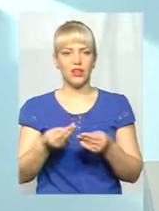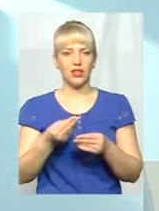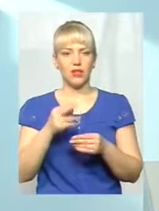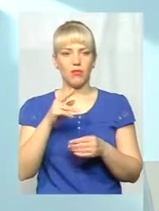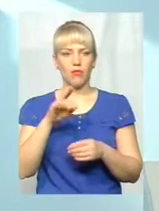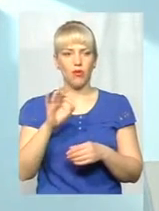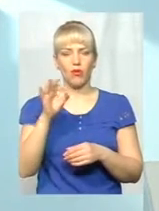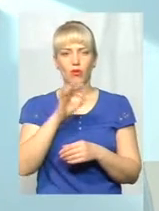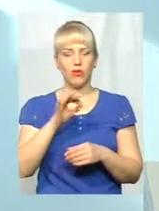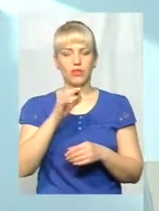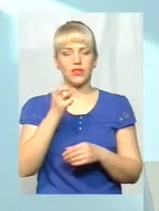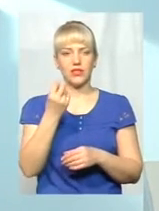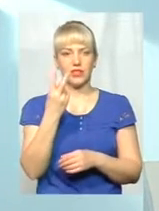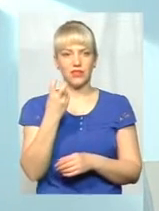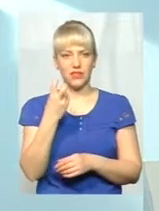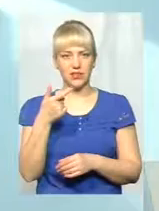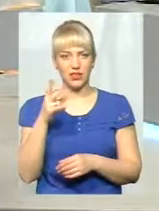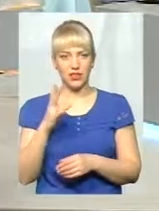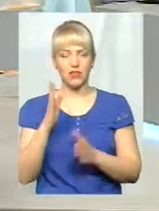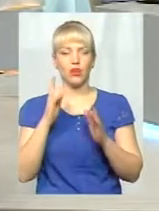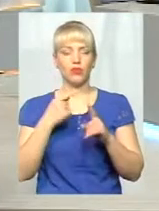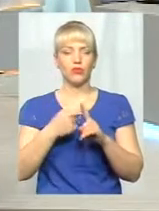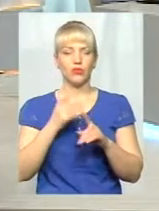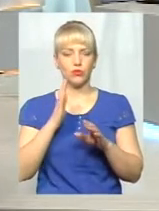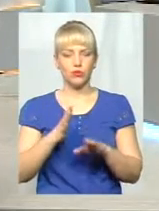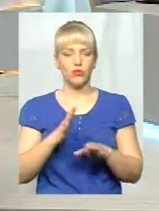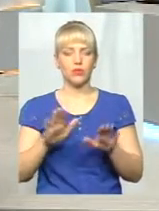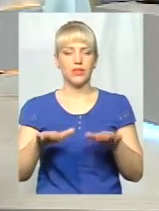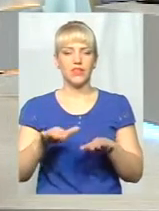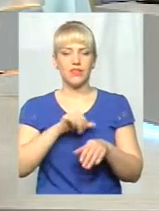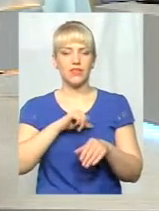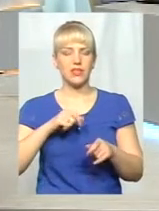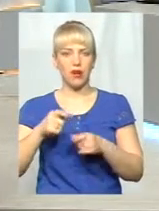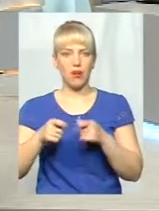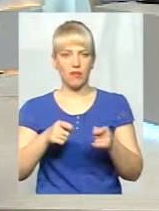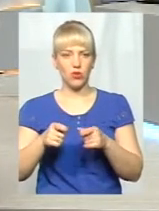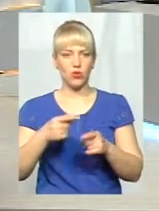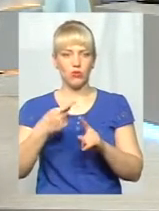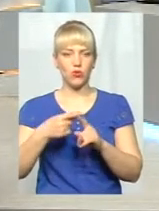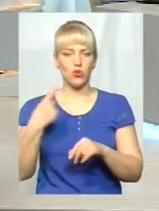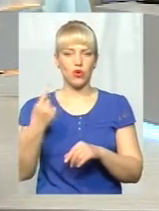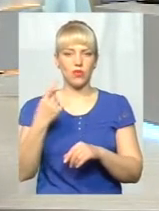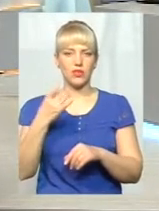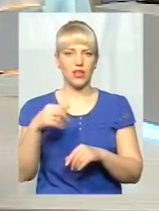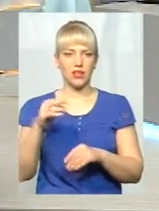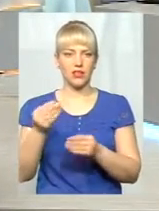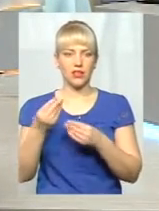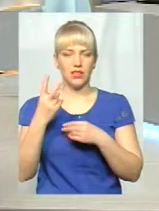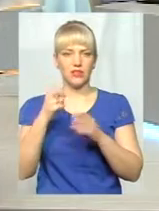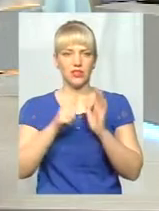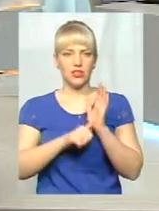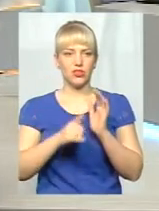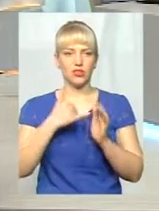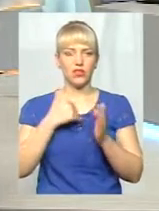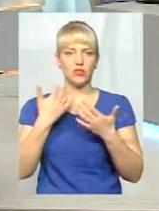гривень, плюс були місцеві органи самоврядування і обласна рада нам додала, вийшло 260, а вона вже